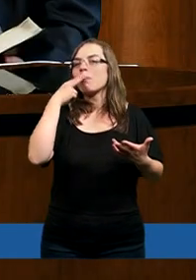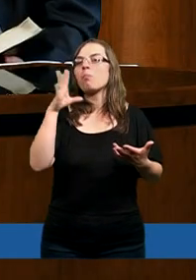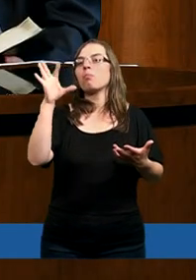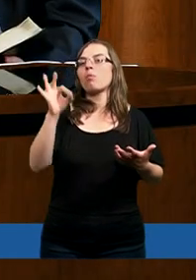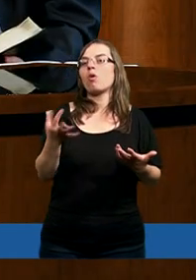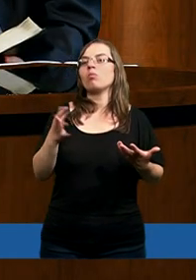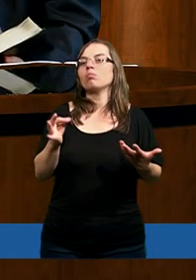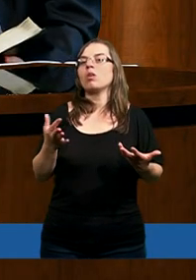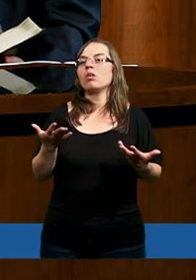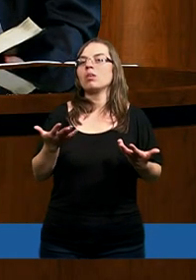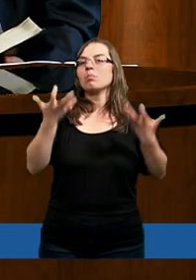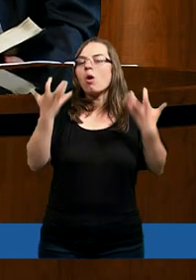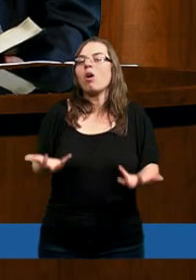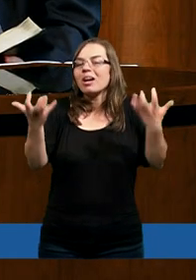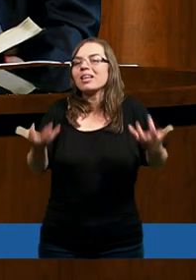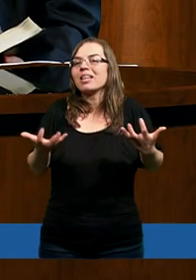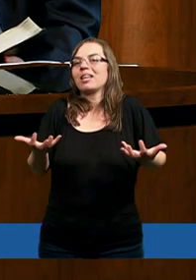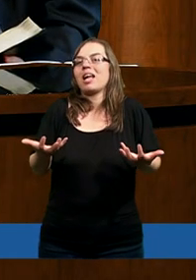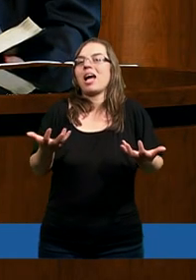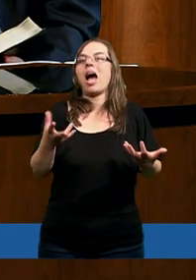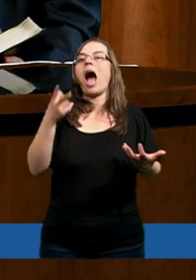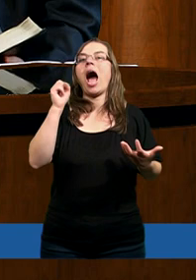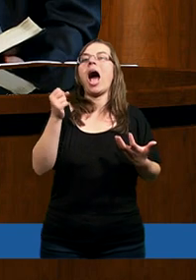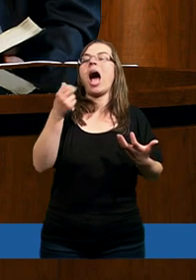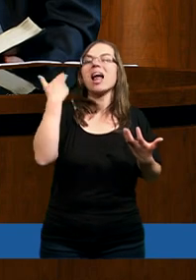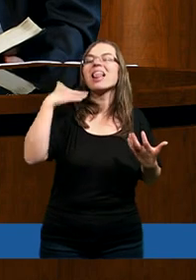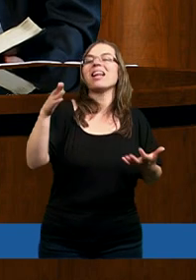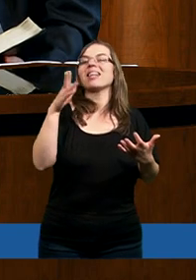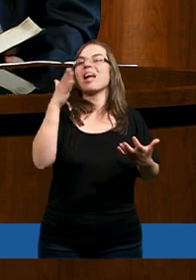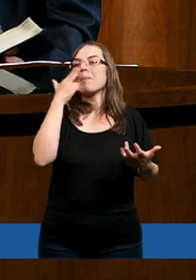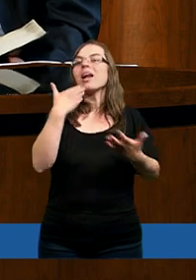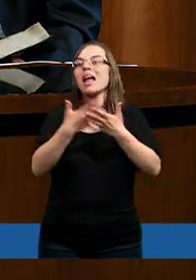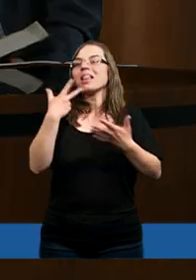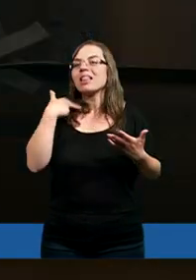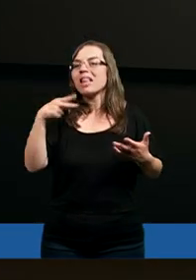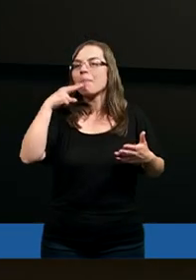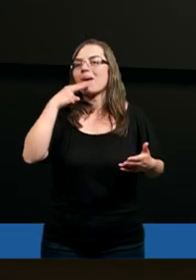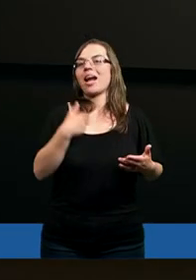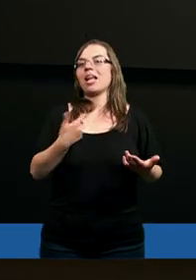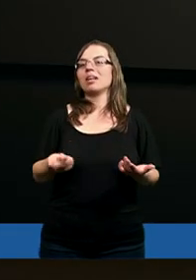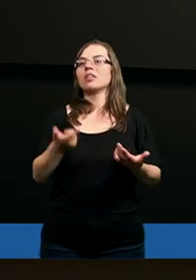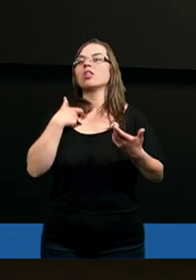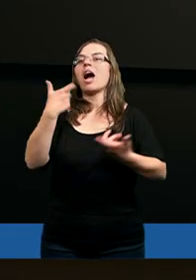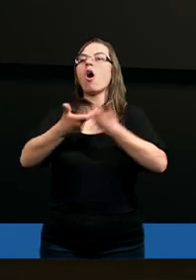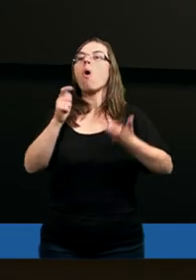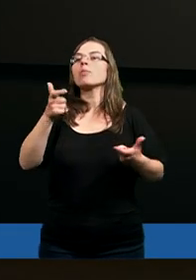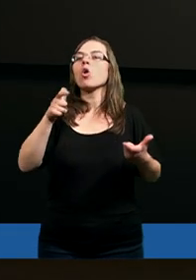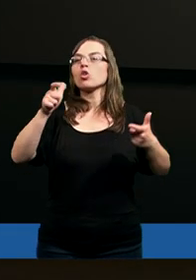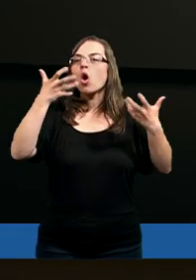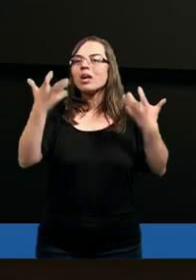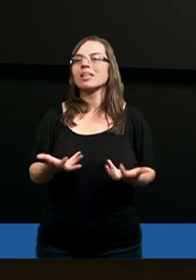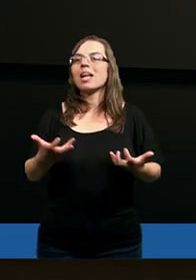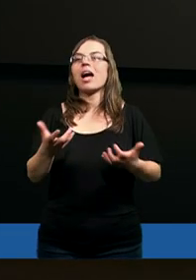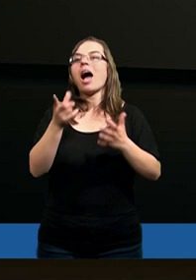papierosów, bo... No bo... Bo chcę. Nie palić papierosów, prawda? Właśnie na tym polega, że ja rzeczywiście robię to, co chcę,